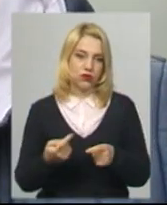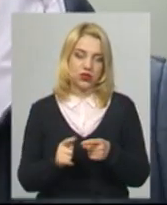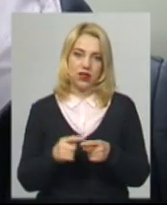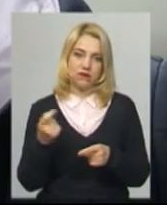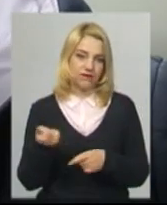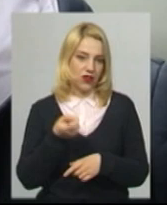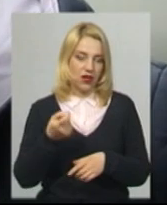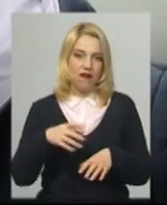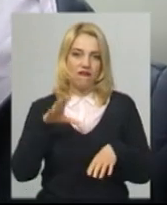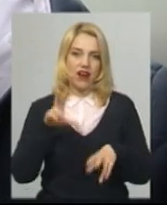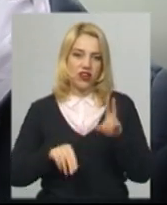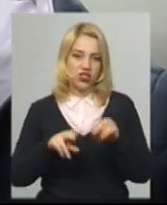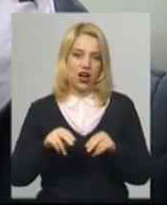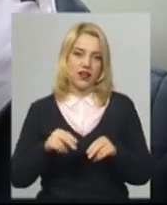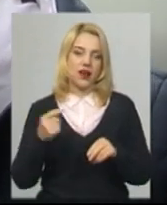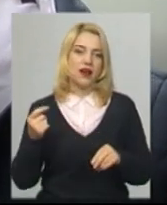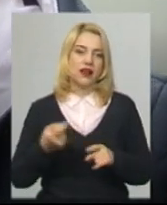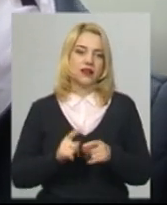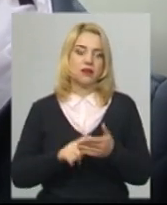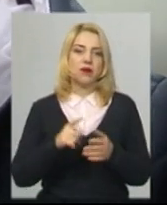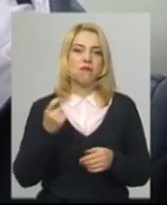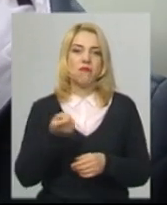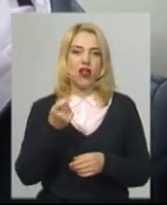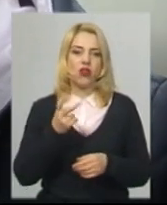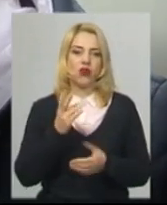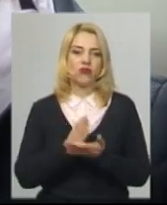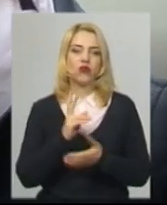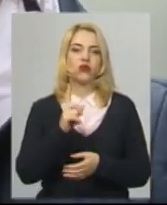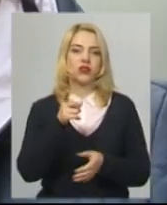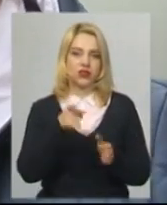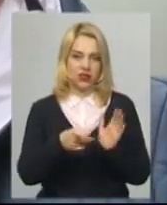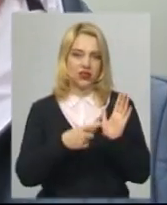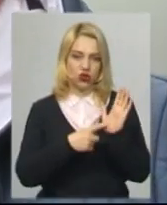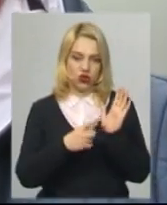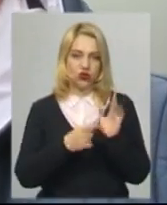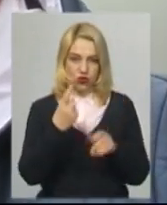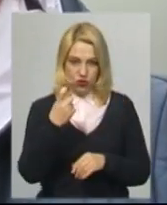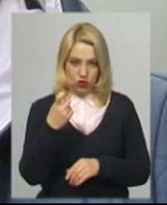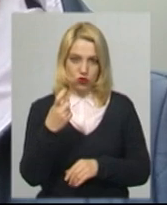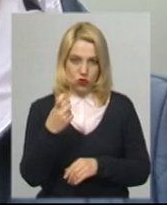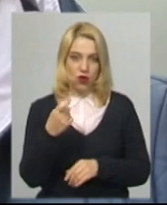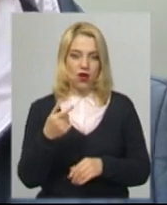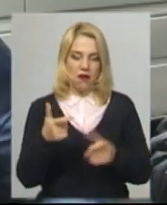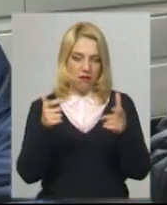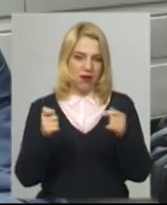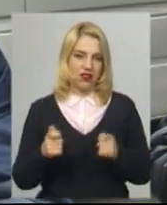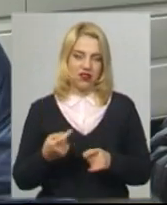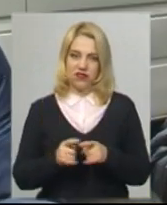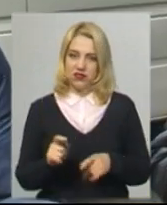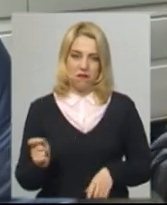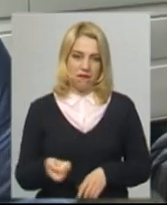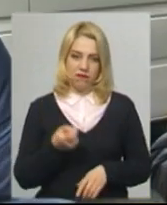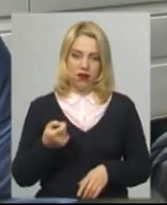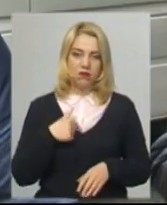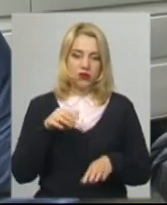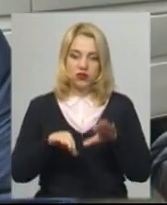Це малоімущі, в кого 1670 пенсій. Що це 100 пайків на такий великий мікрорайон? Дуже мало. Вже вибирали